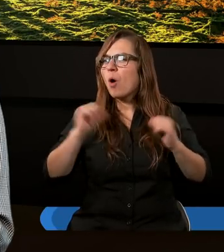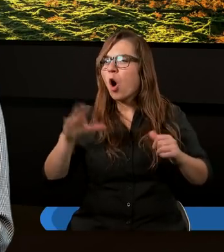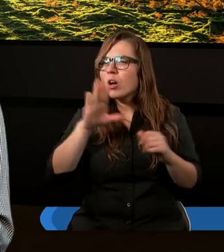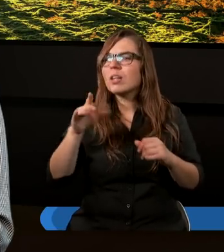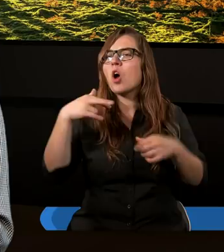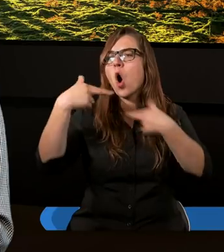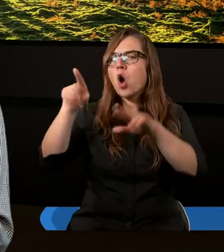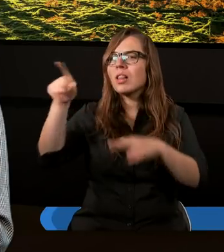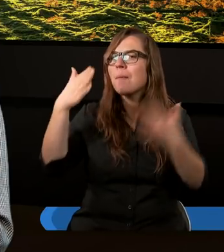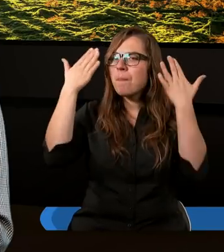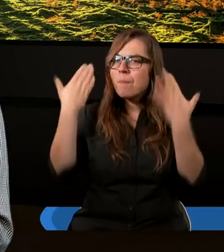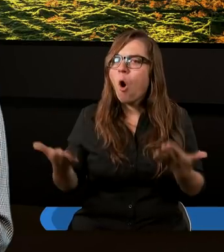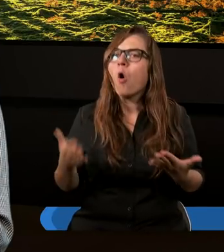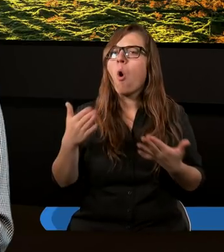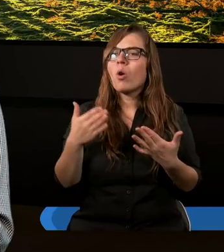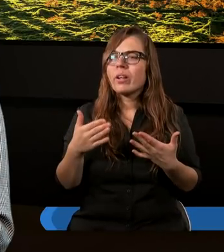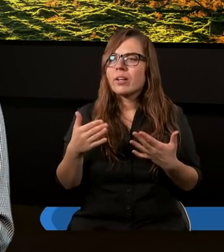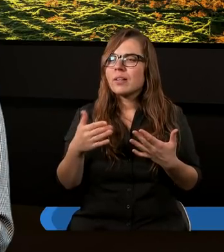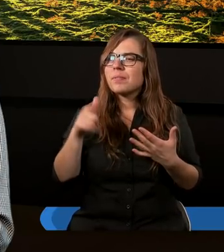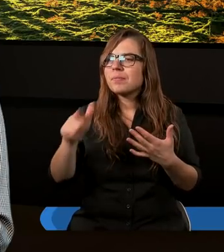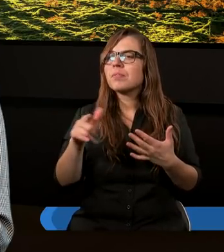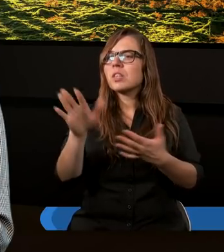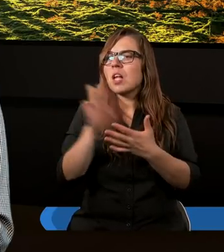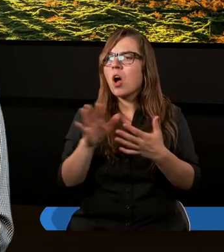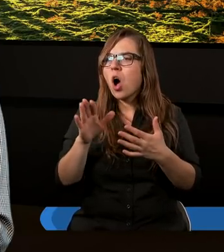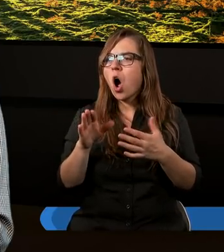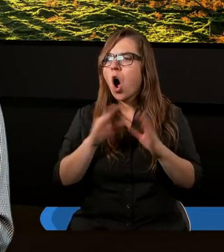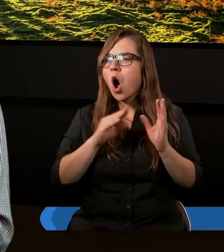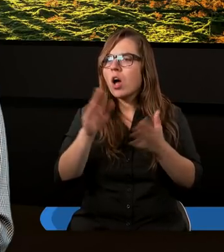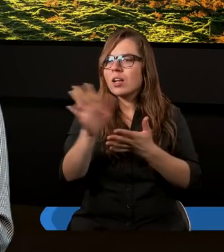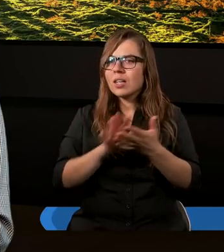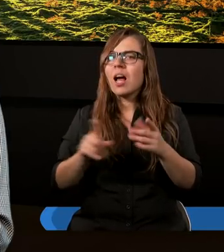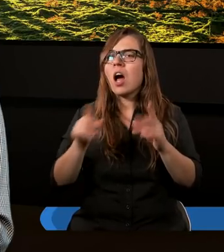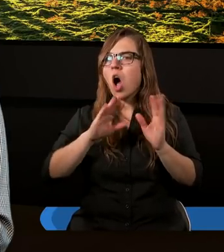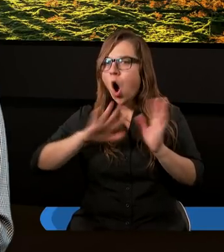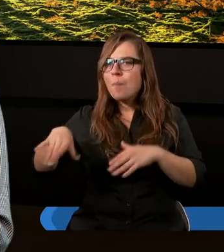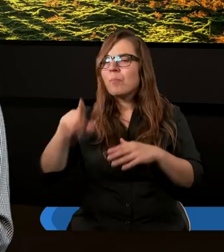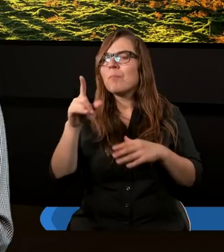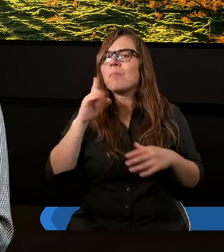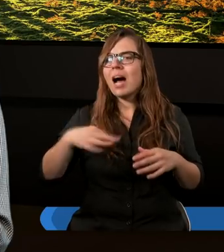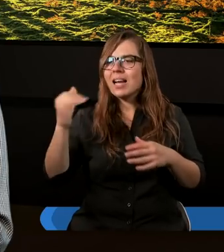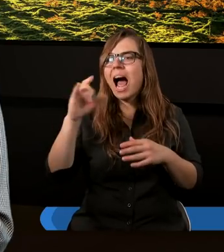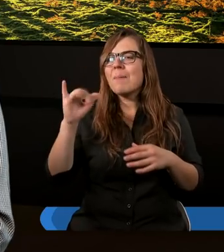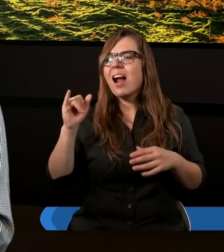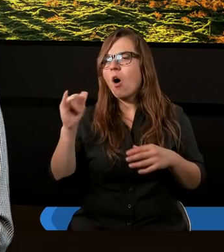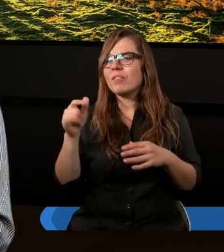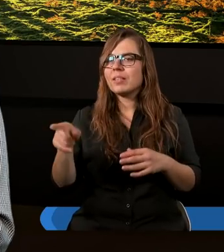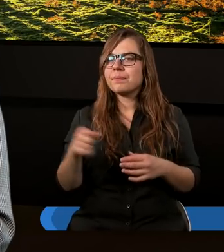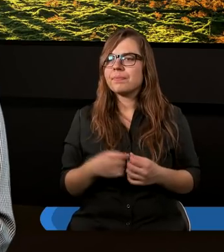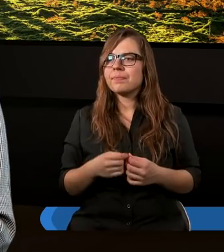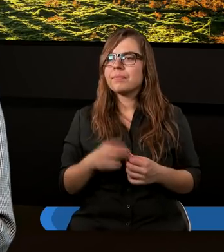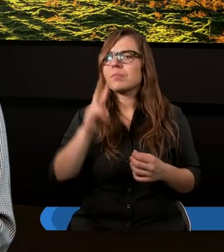i oddawali im pokłon, drażniąc Pana. Tak opuścili Pana, a służyli Baalowie i Asztartom.